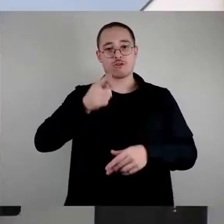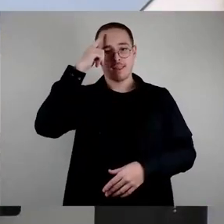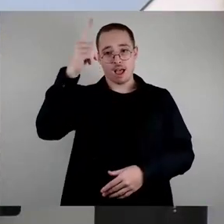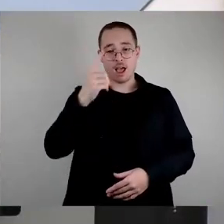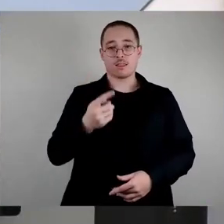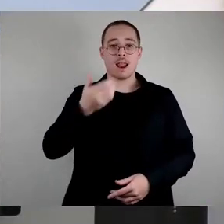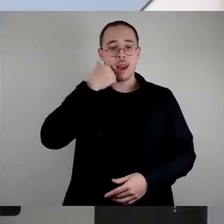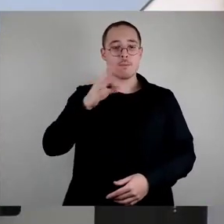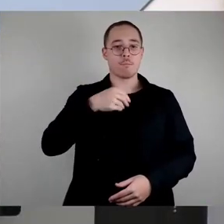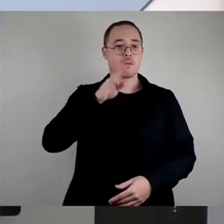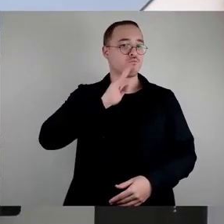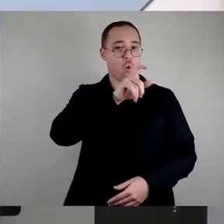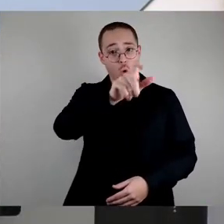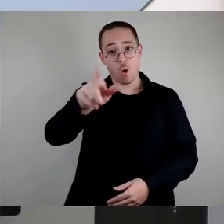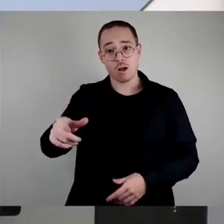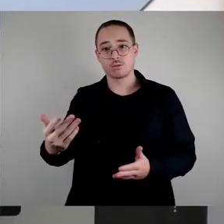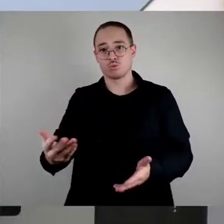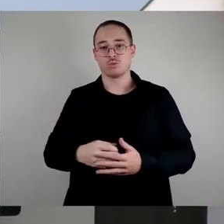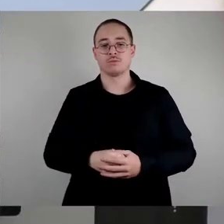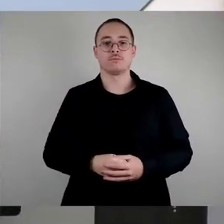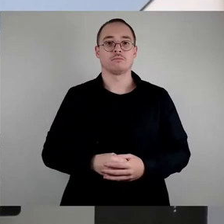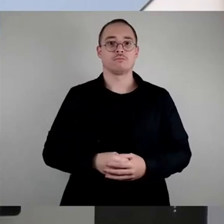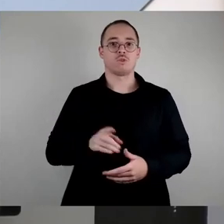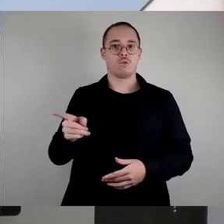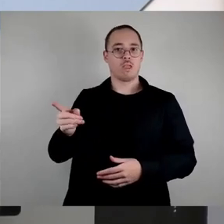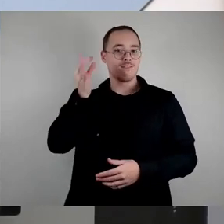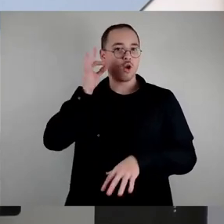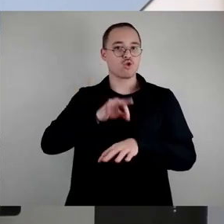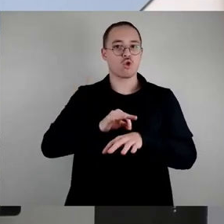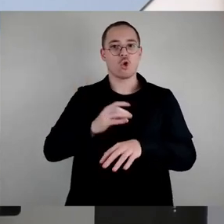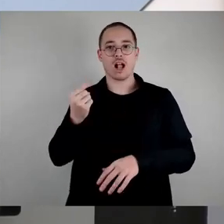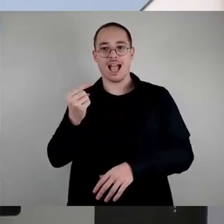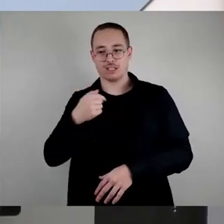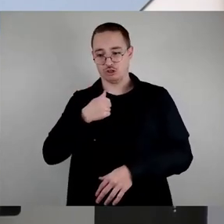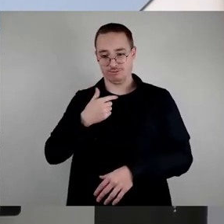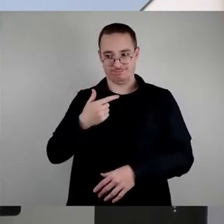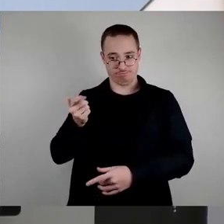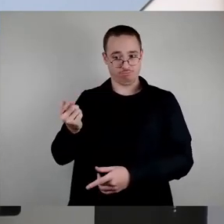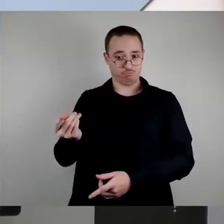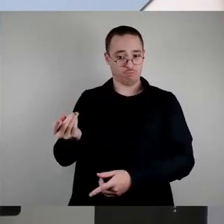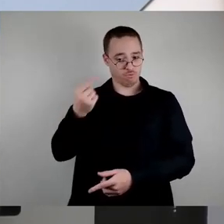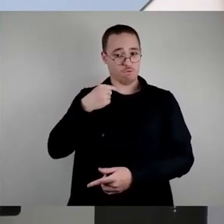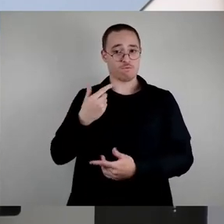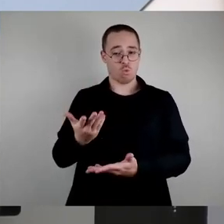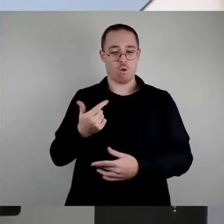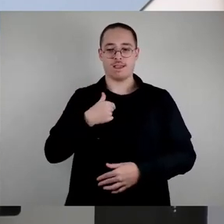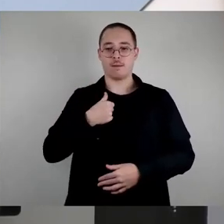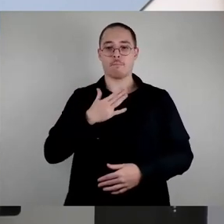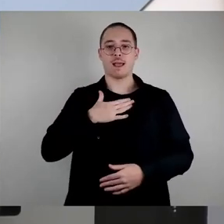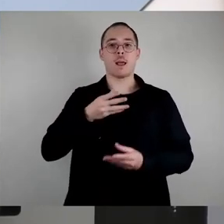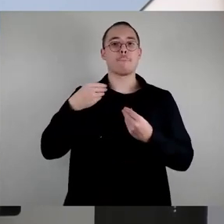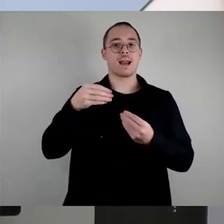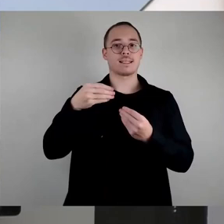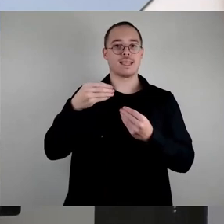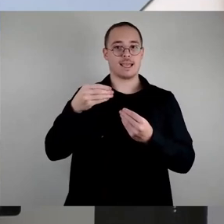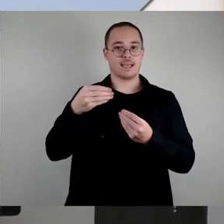hier auf Anregung von der Frau Dr. Geitsch gleich mal meinen Plastikbecher mitgebracht, den selbst ich seit einigen Monaten mit